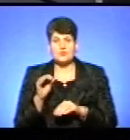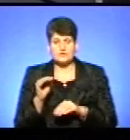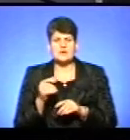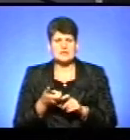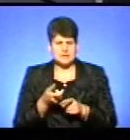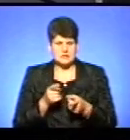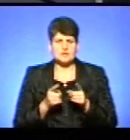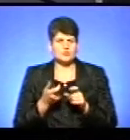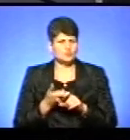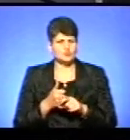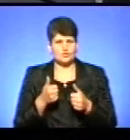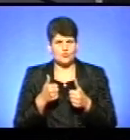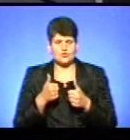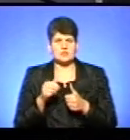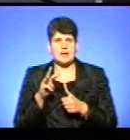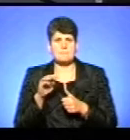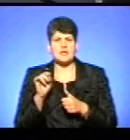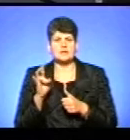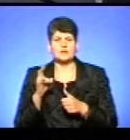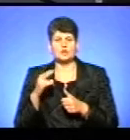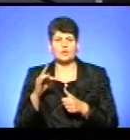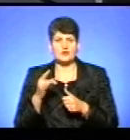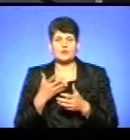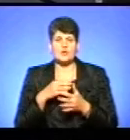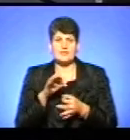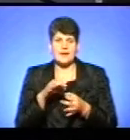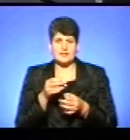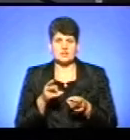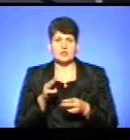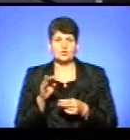ресурс для Міндобрива і так далі. Якщо є надлишки торфу,